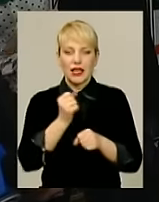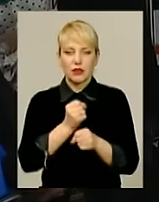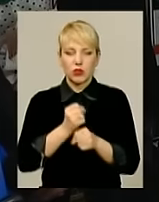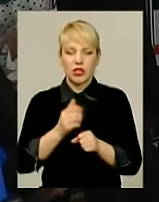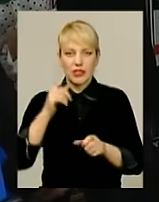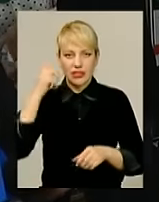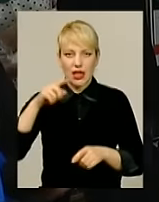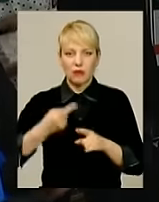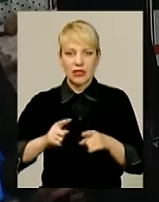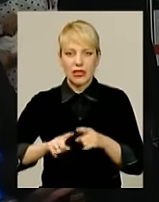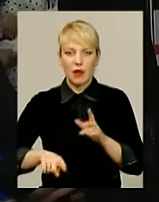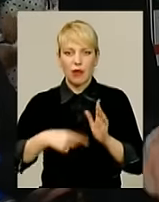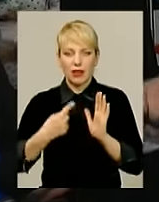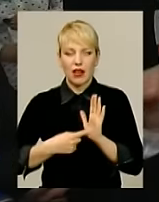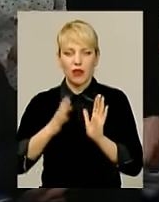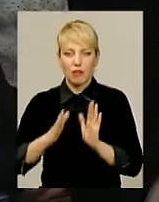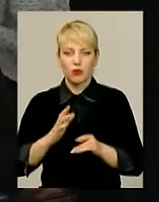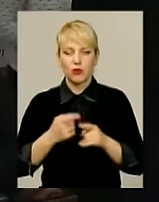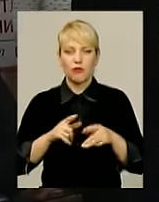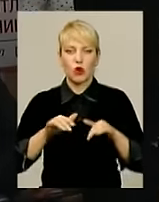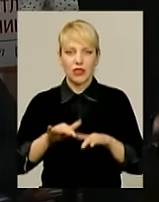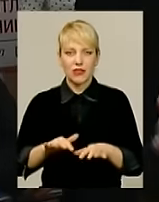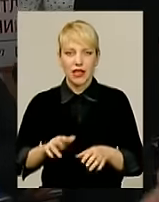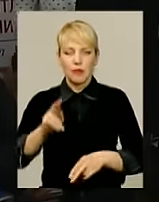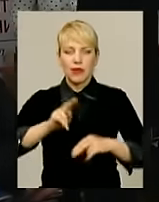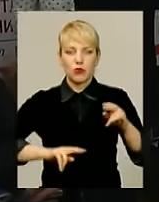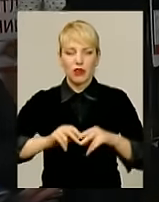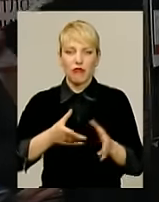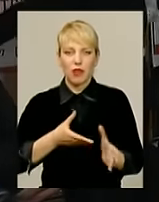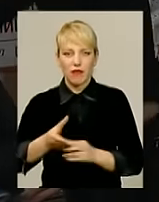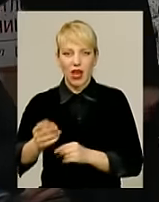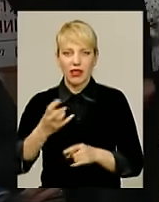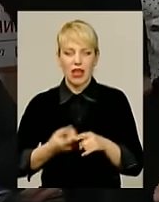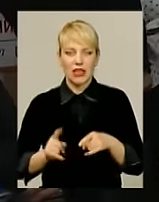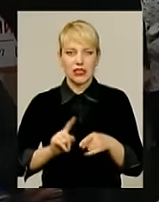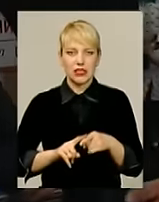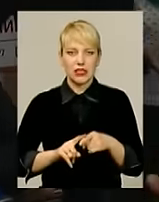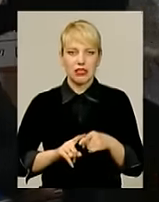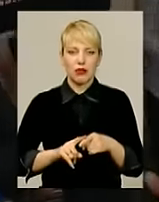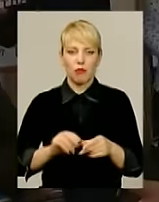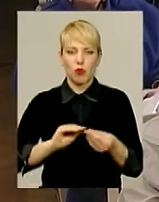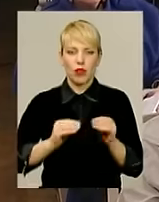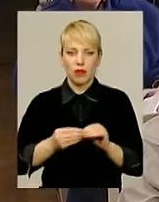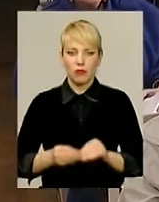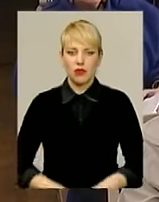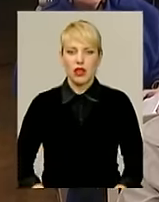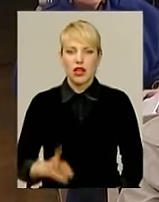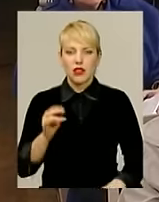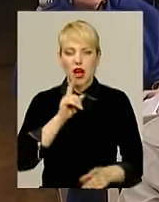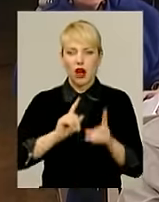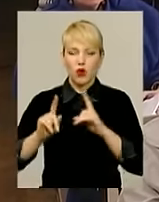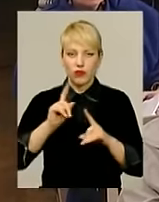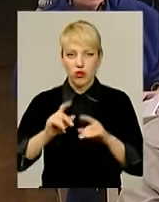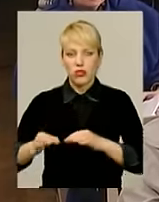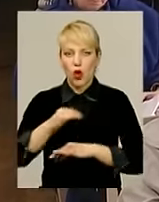питання, ми будемо їх, будемо казати, процесі будівництва, впливати на ці проблеми. На конференції